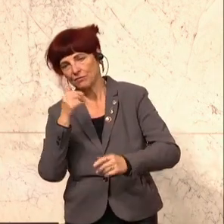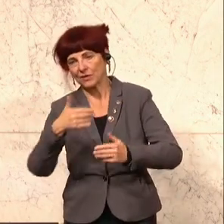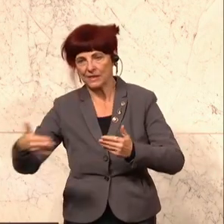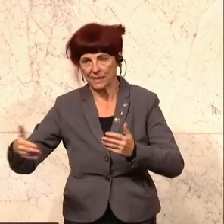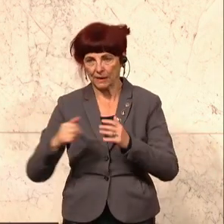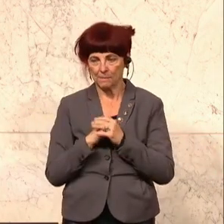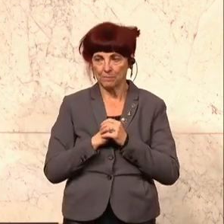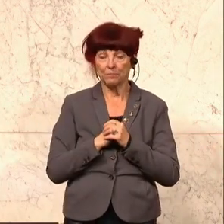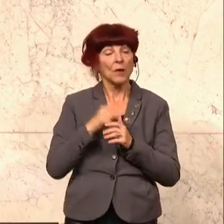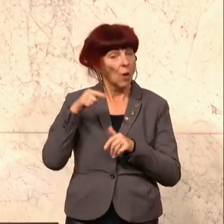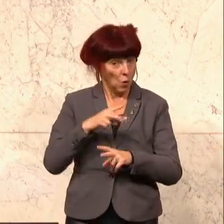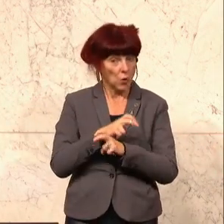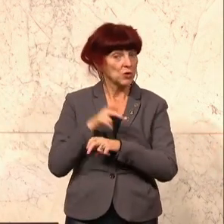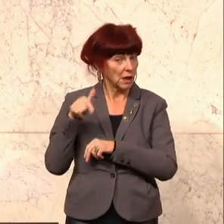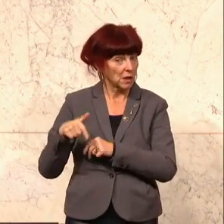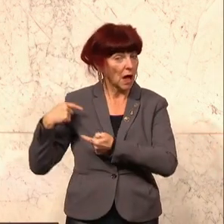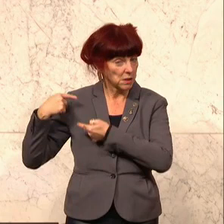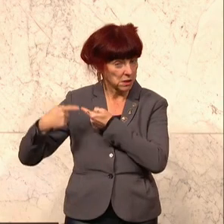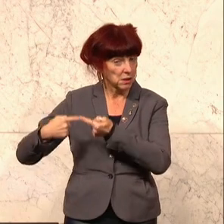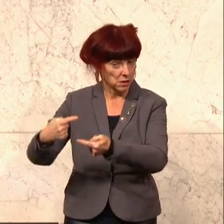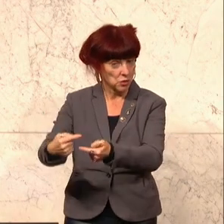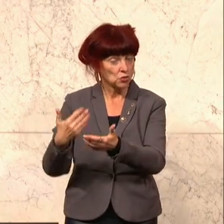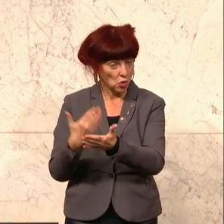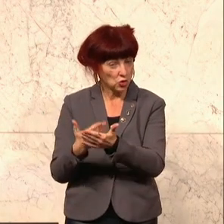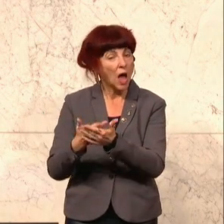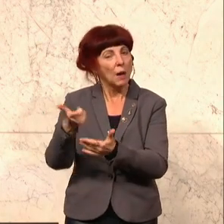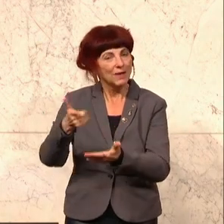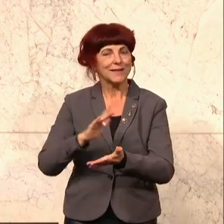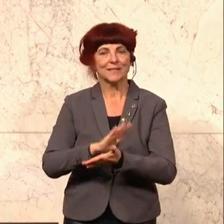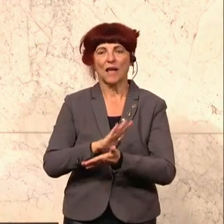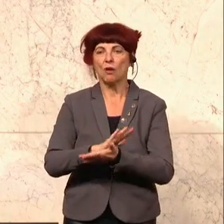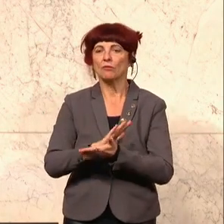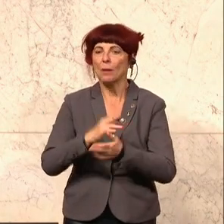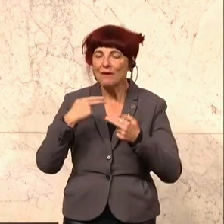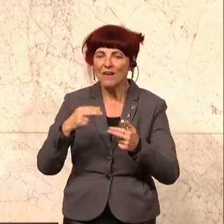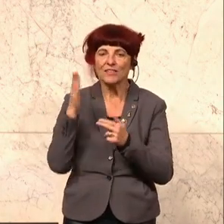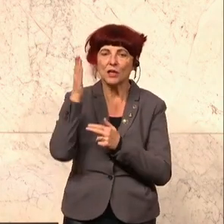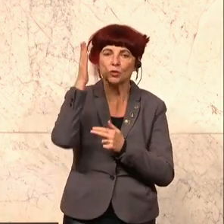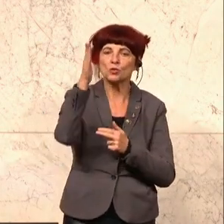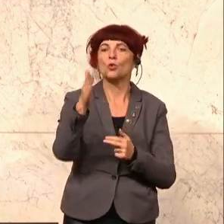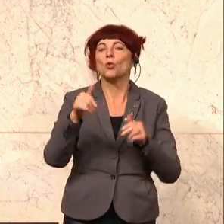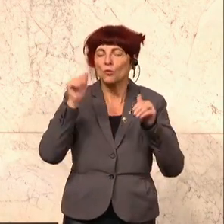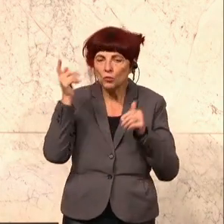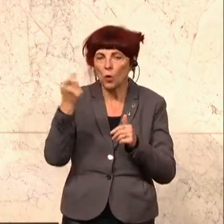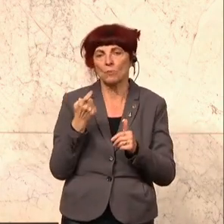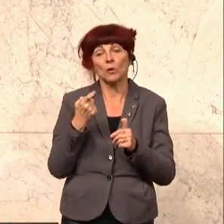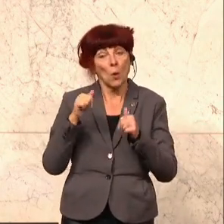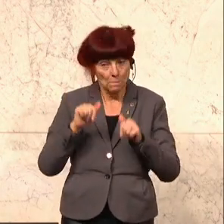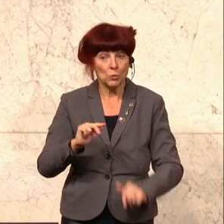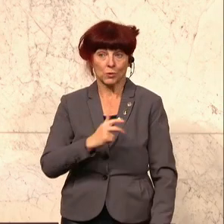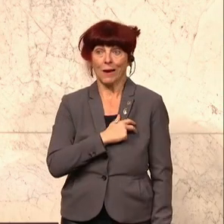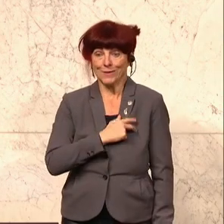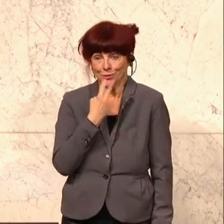Tradition, diese Aufgabe wird uns auch weiter beschäftigen. So realistisch müssen wir